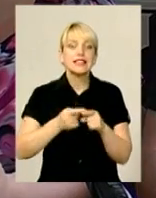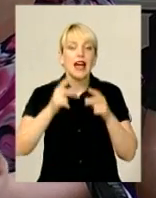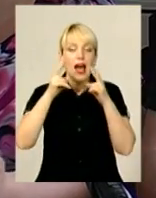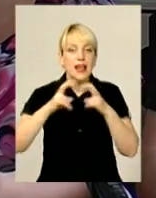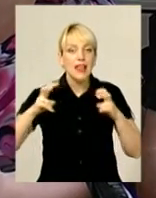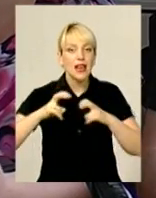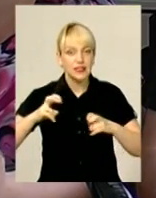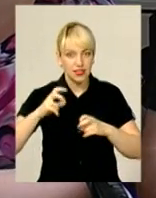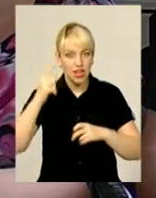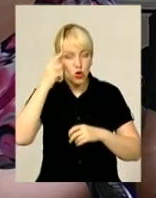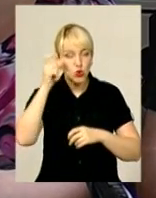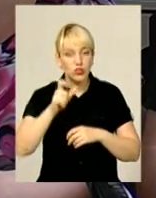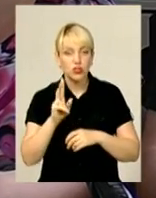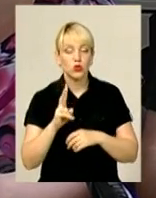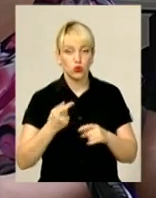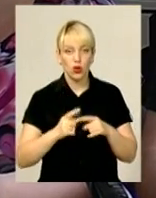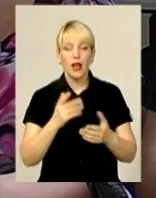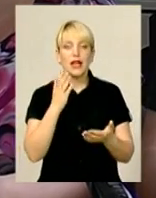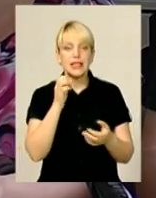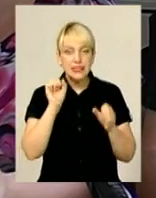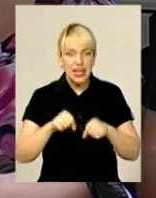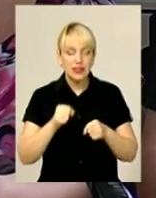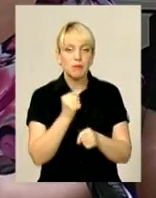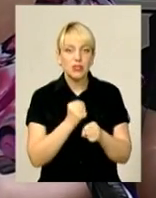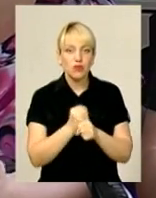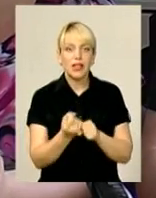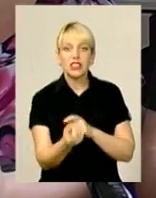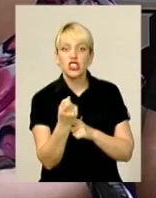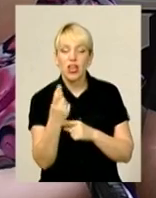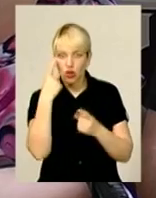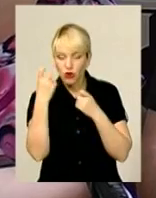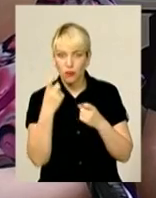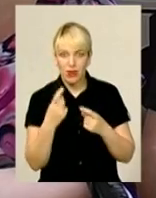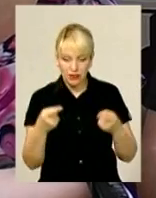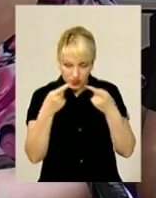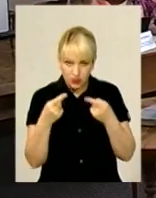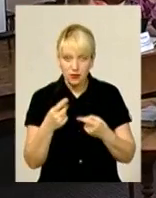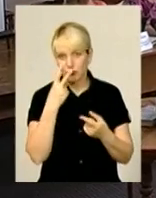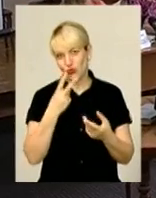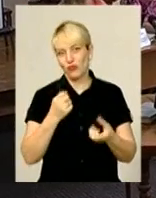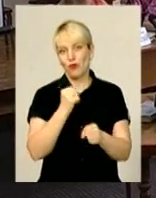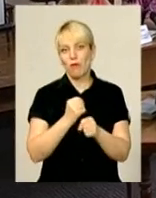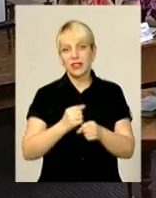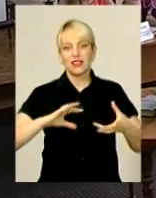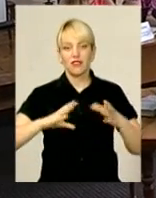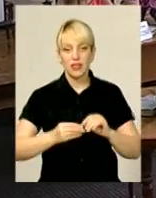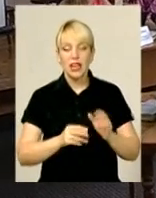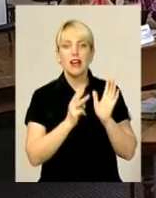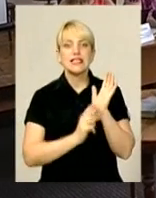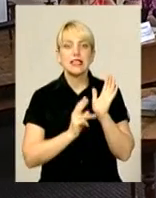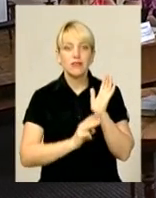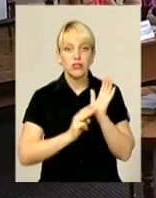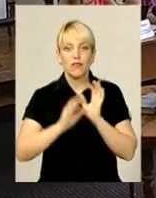діяльність людини, яка здатна працювати з джерелами інформації, співставляти А і Б і робити з того певні висновки. Близько 80%